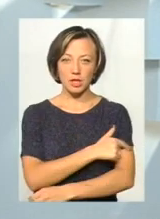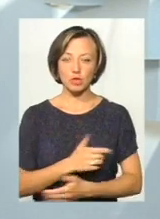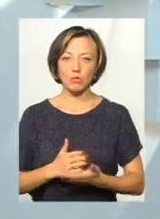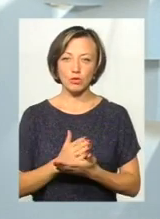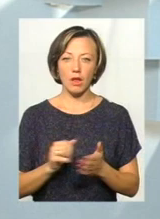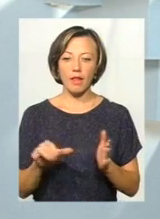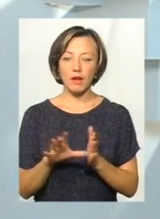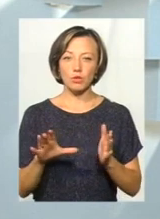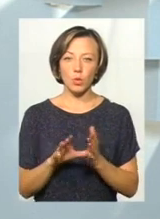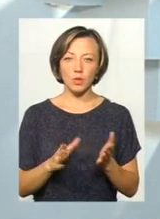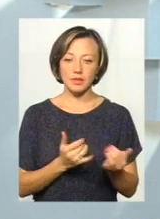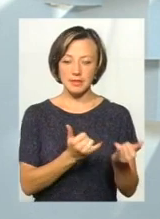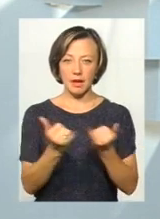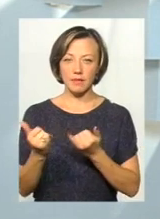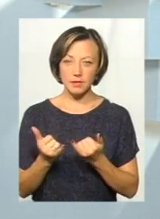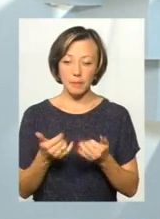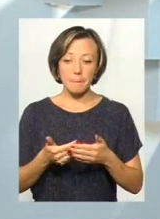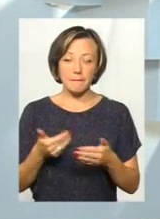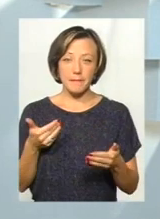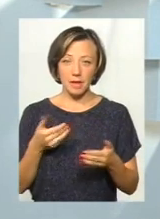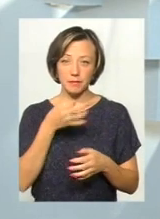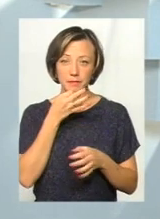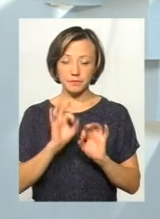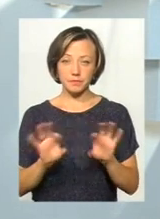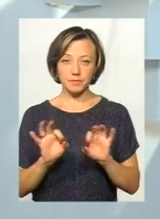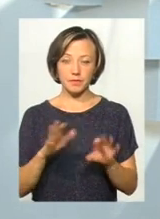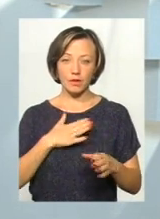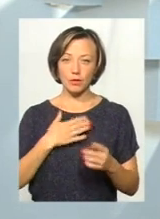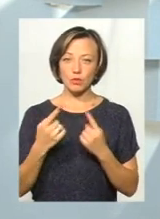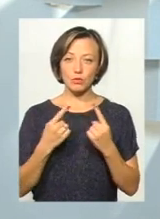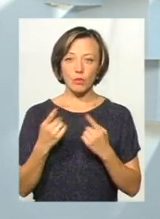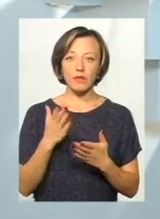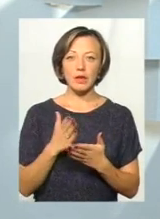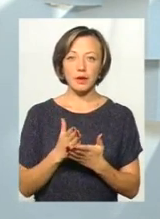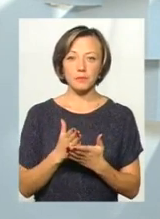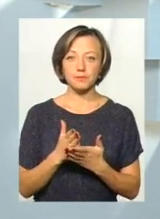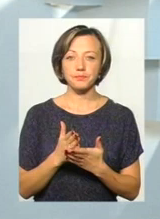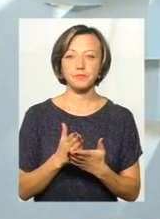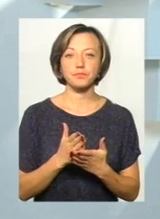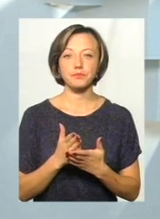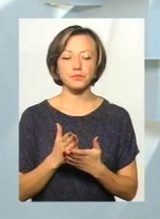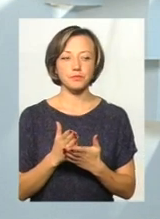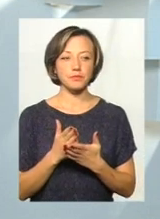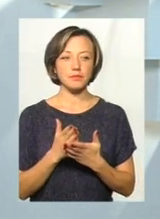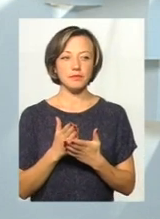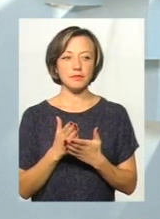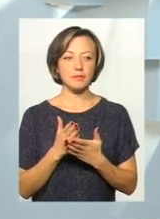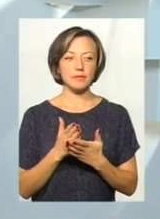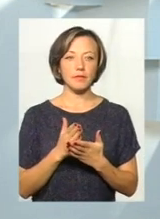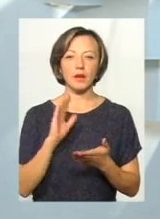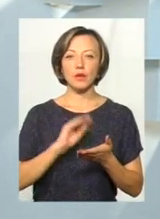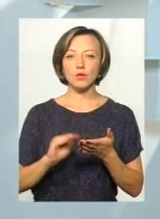послуг електронні сервіси. Прологом для сьогоднішньої нашої розмови є матеріал,